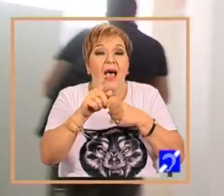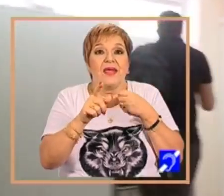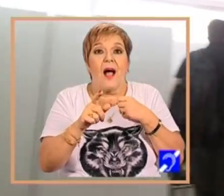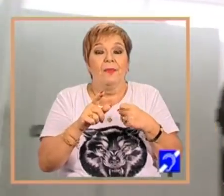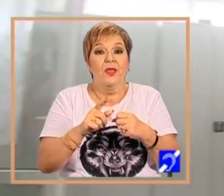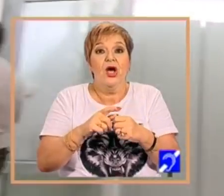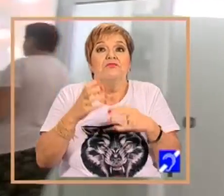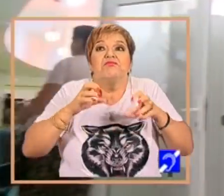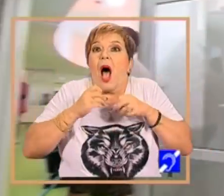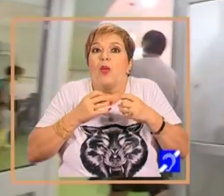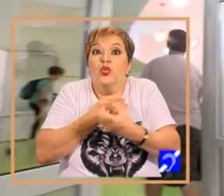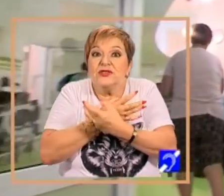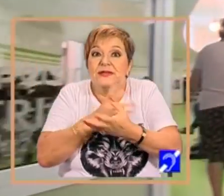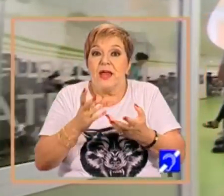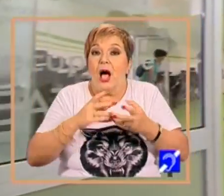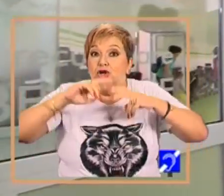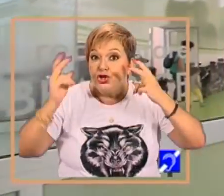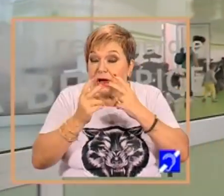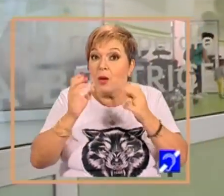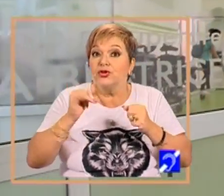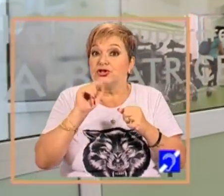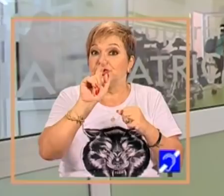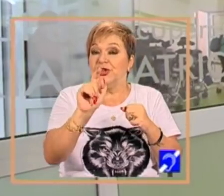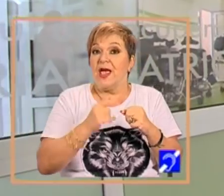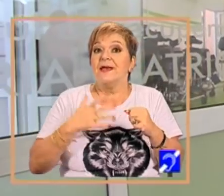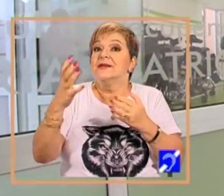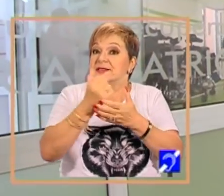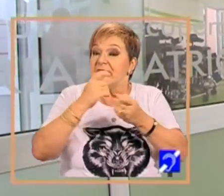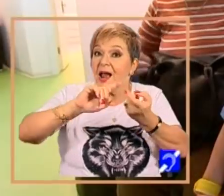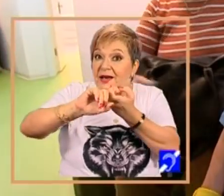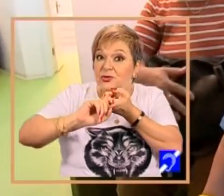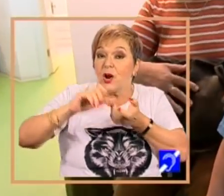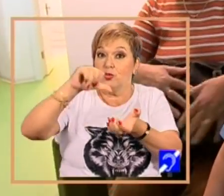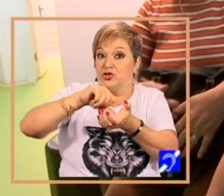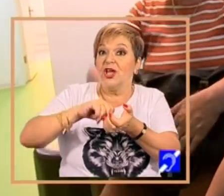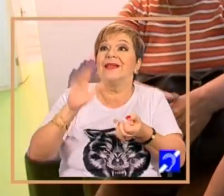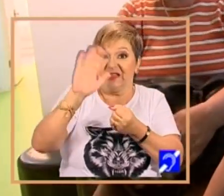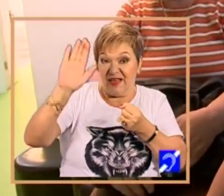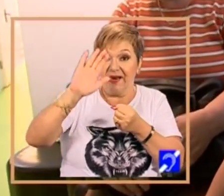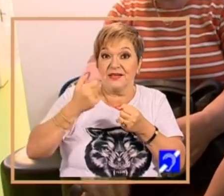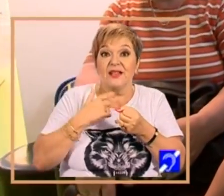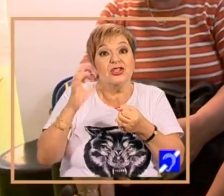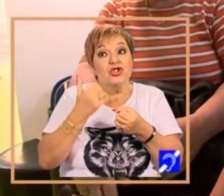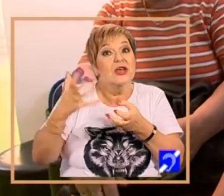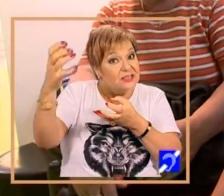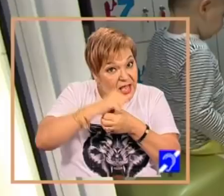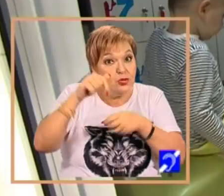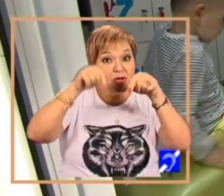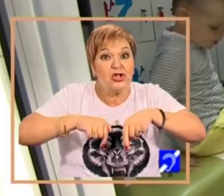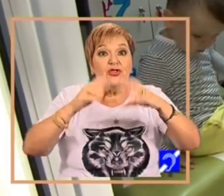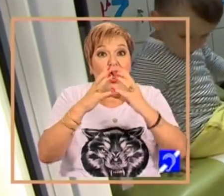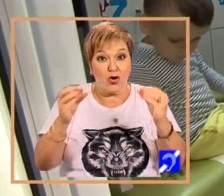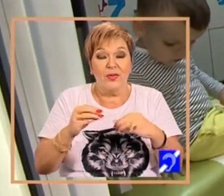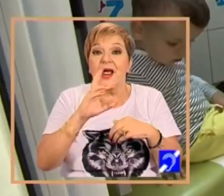din Austria și căutăm inclusiv să relaționăm cu astfel de centre partenere și să aducem și în România,